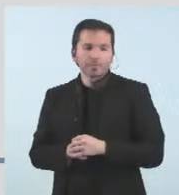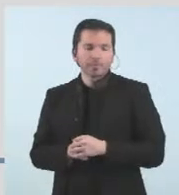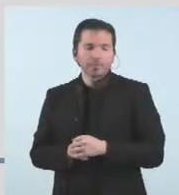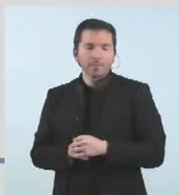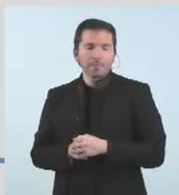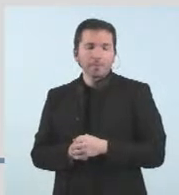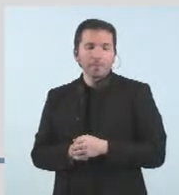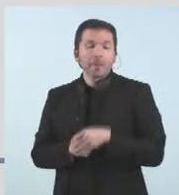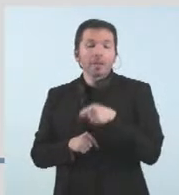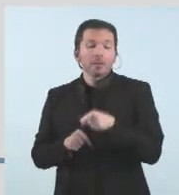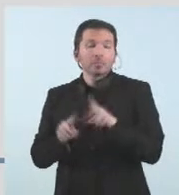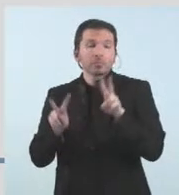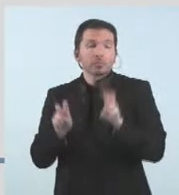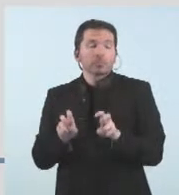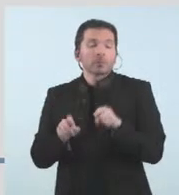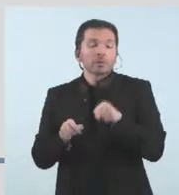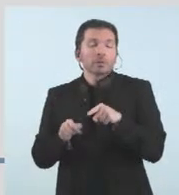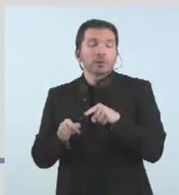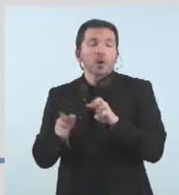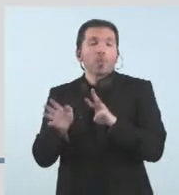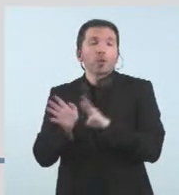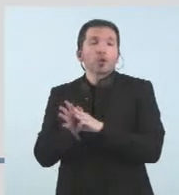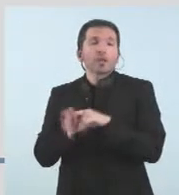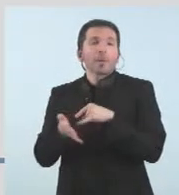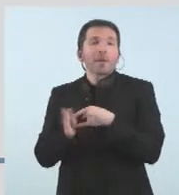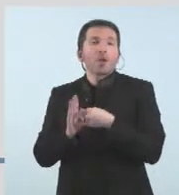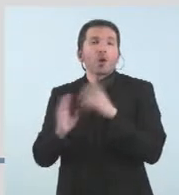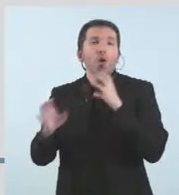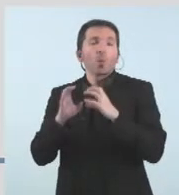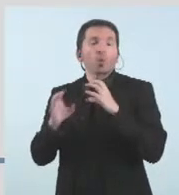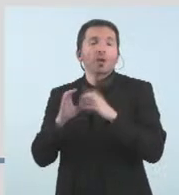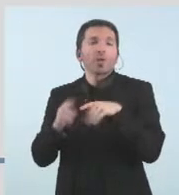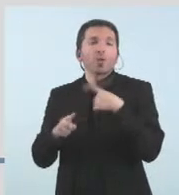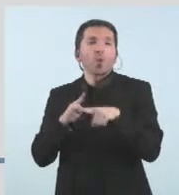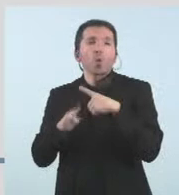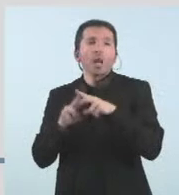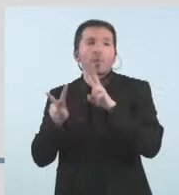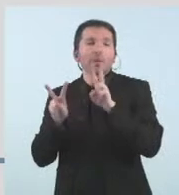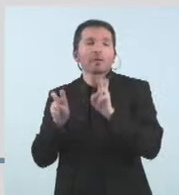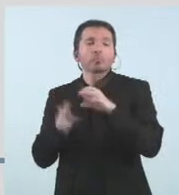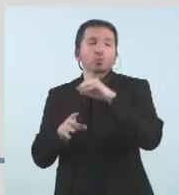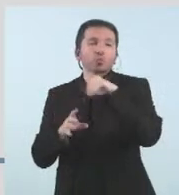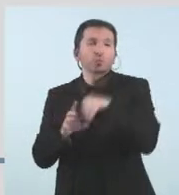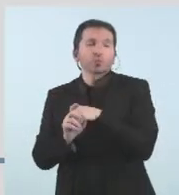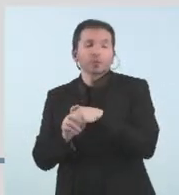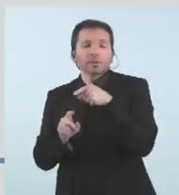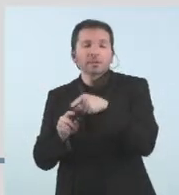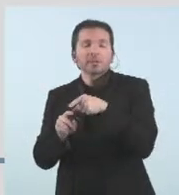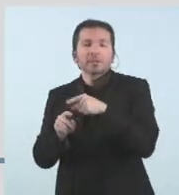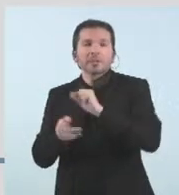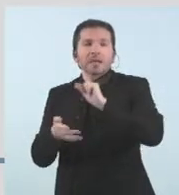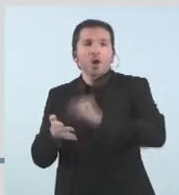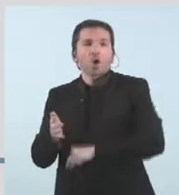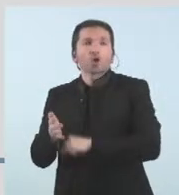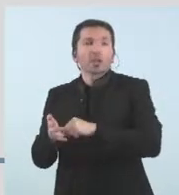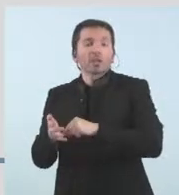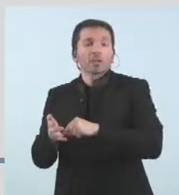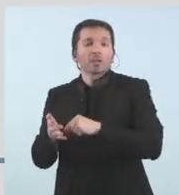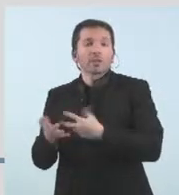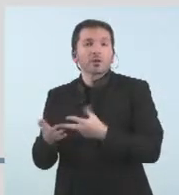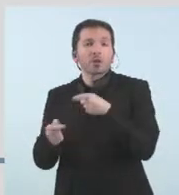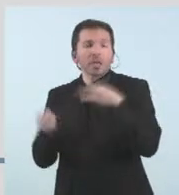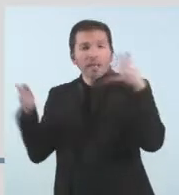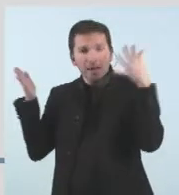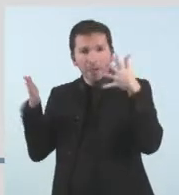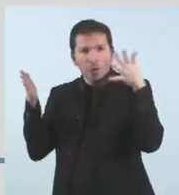comunicació introduïm un element associat al que és el règim de contractació que se segueix en l'administració i és la